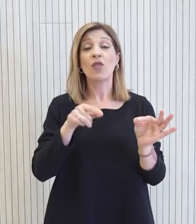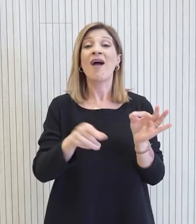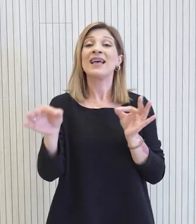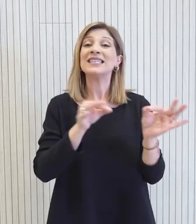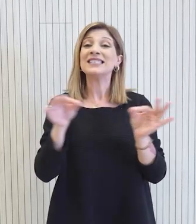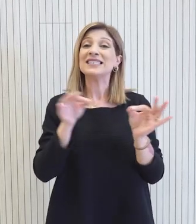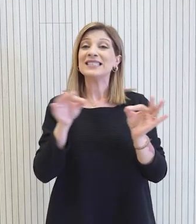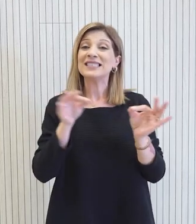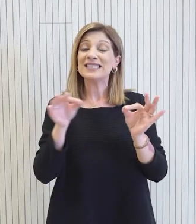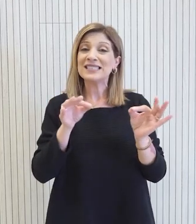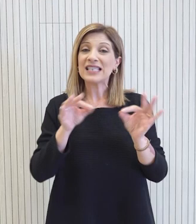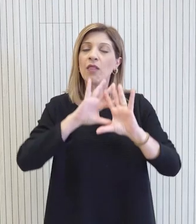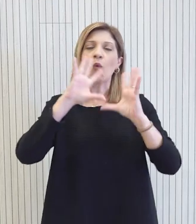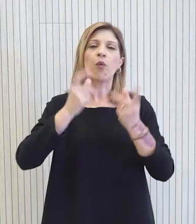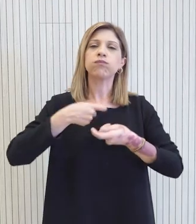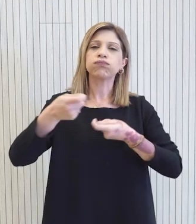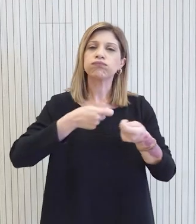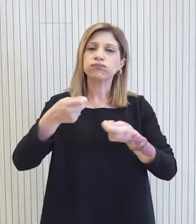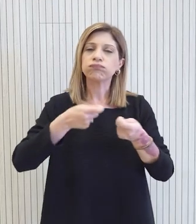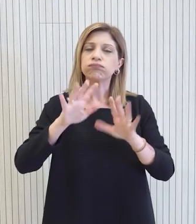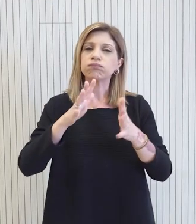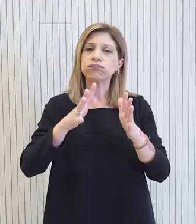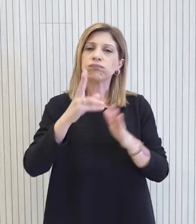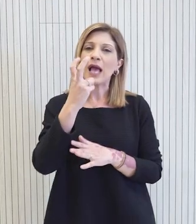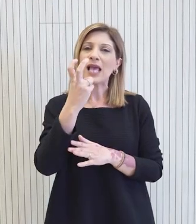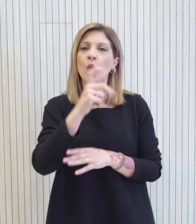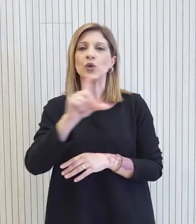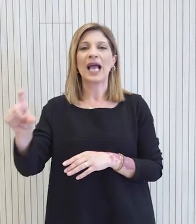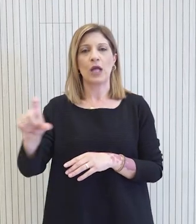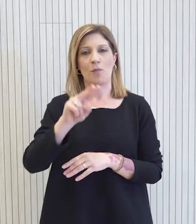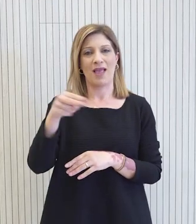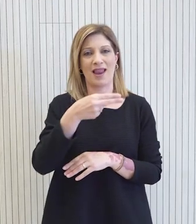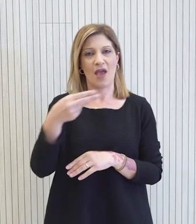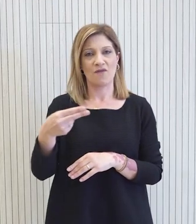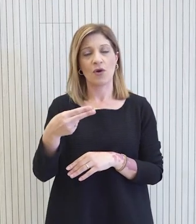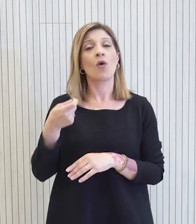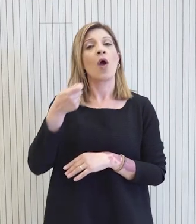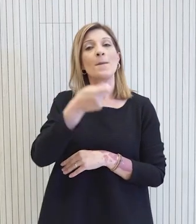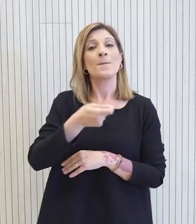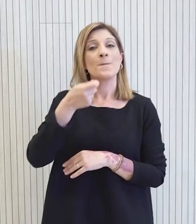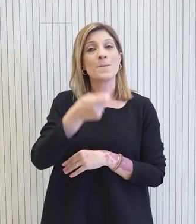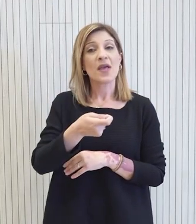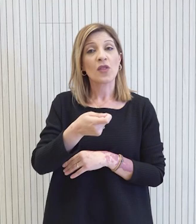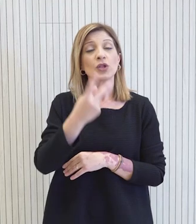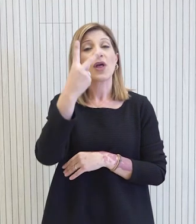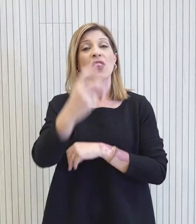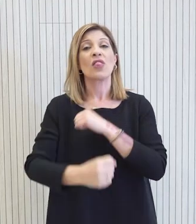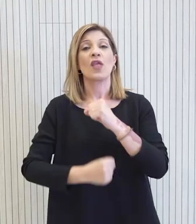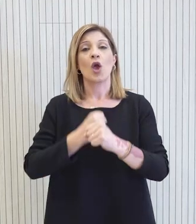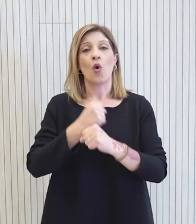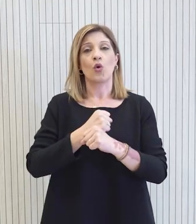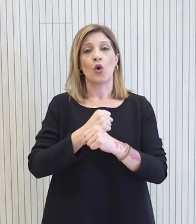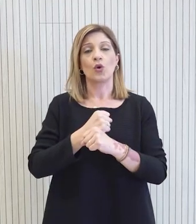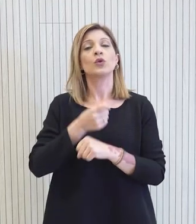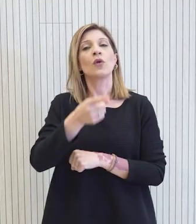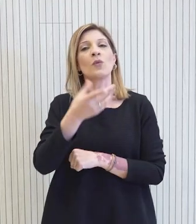σχέδιο θα έχει αιτήσιο τη μεσονομικό κόστος που εχτιμάται σε ποσό ύψους 20 εκατομμυρίων ευρώ και η επιδότηση θα αφορά περίοδο δύο ετών και θα